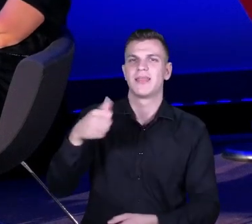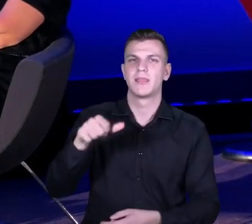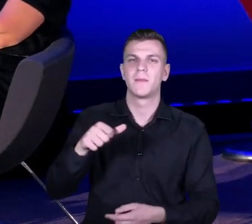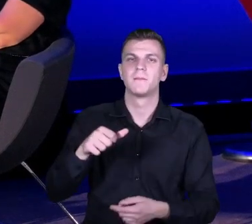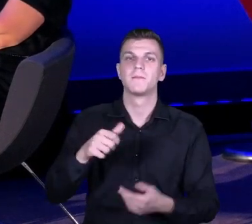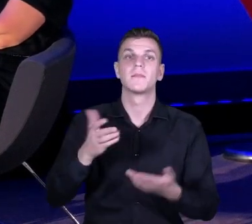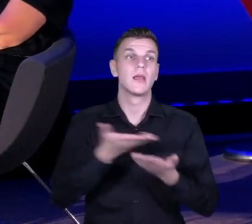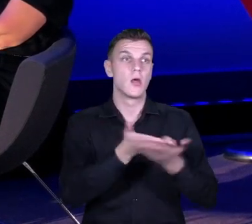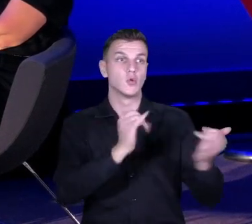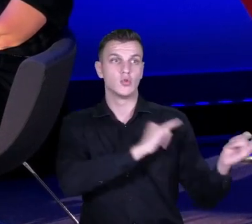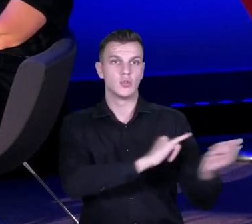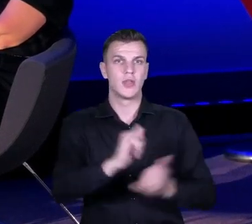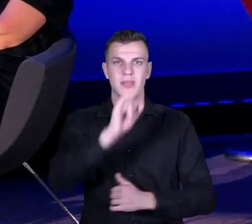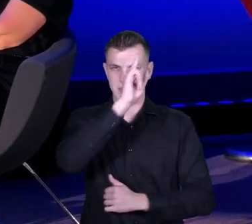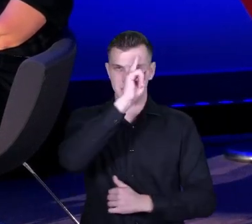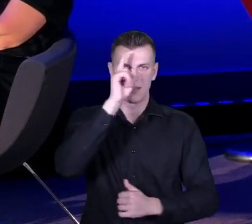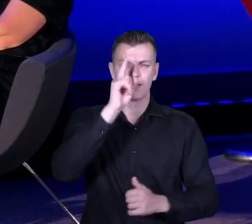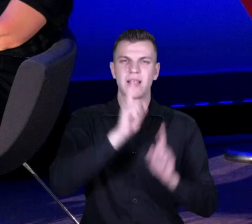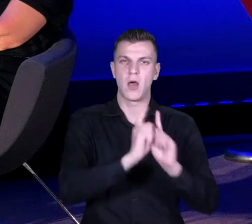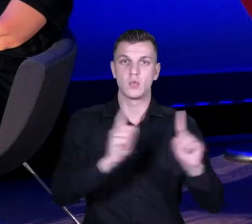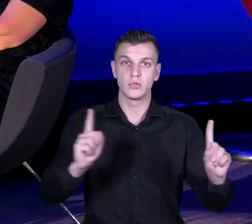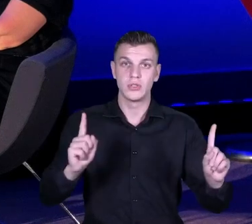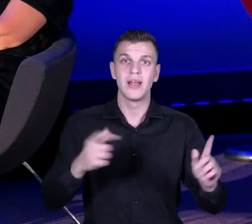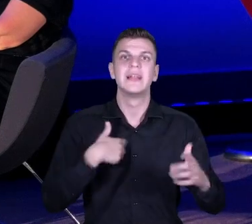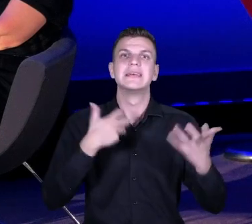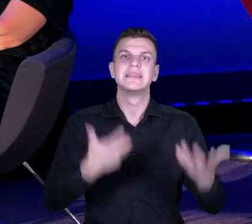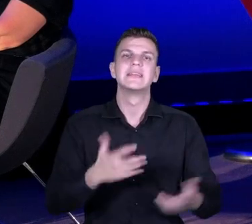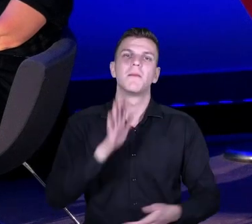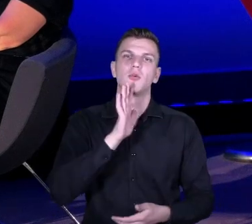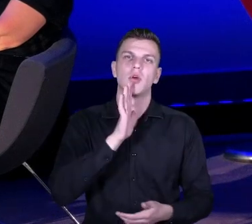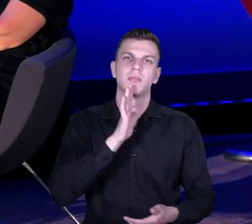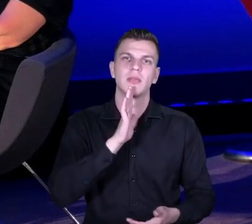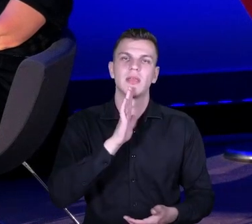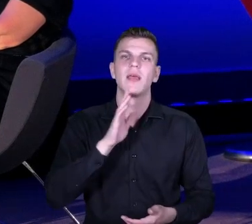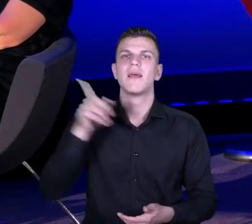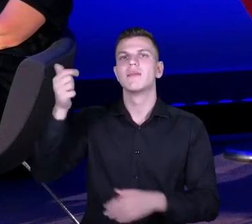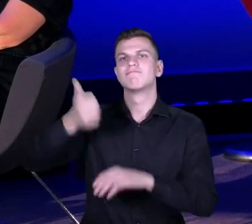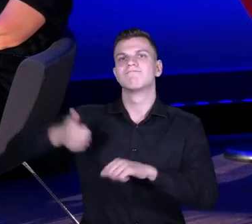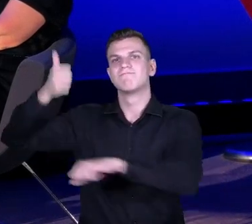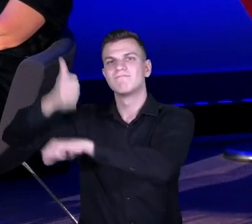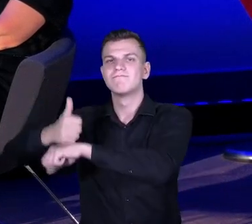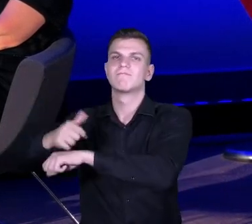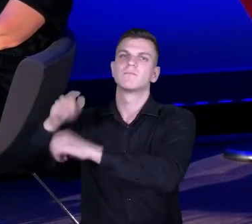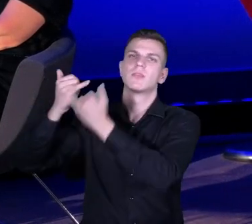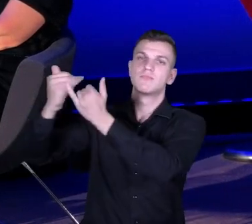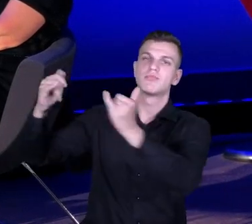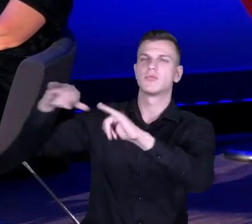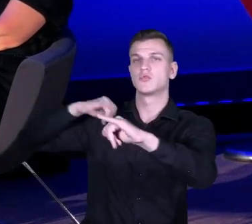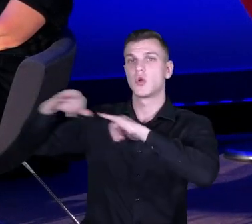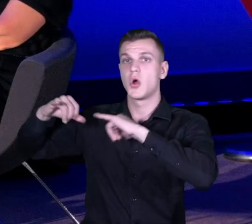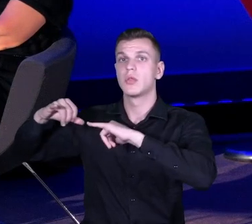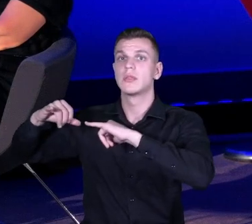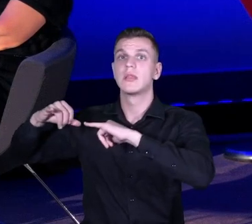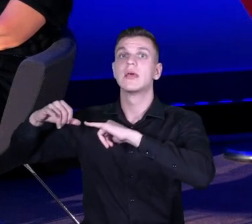nauczycieli, zadbać o to, żeby być takim buforem co do świata zewnętrznego, organu prowadzącego, kuratorium. Ja im zawsze tłumaczę, że ja to